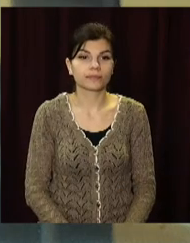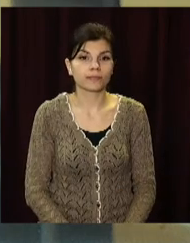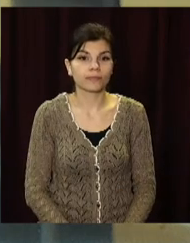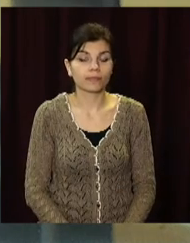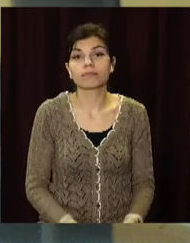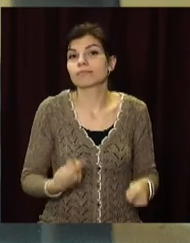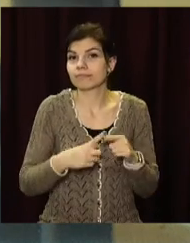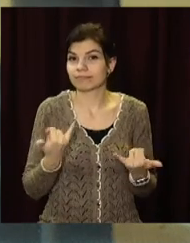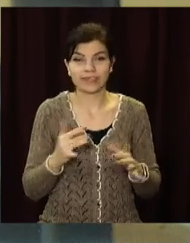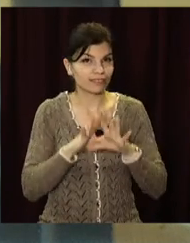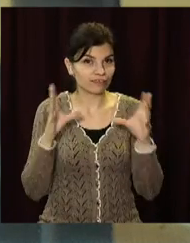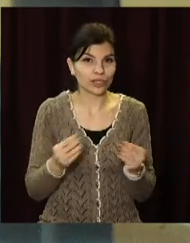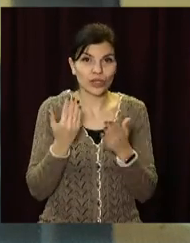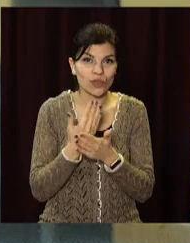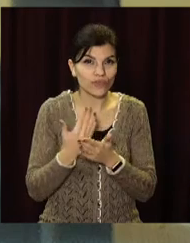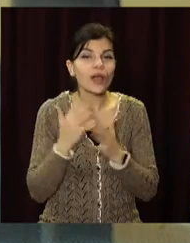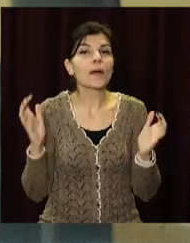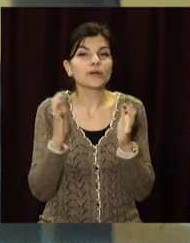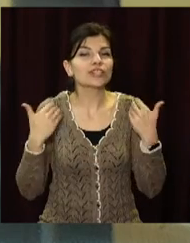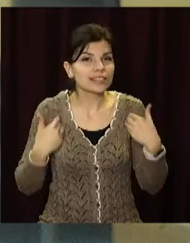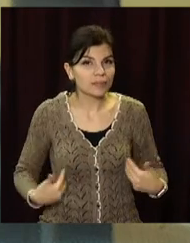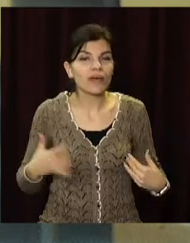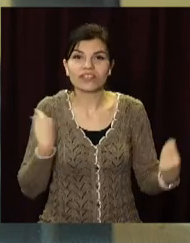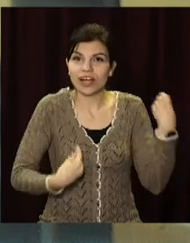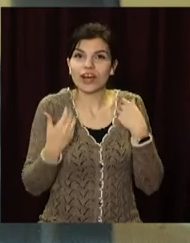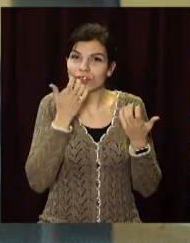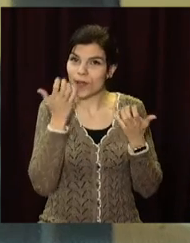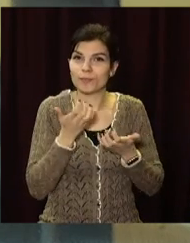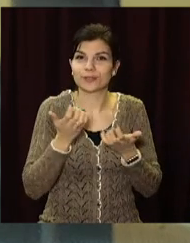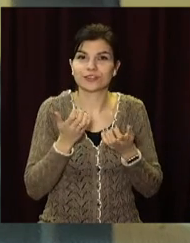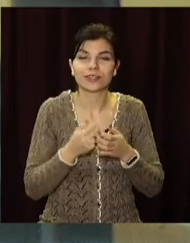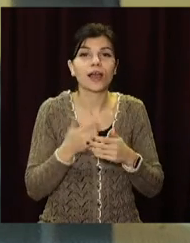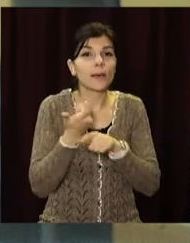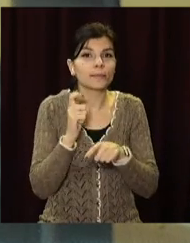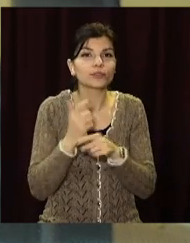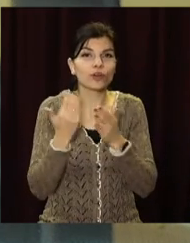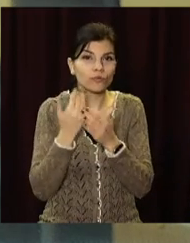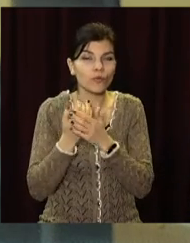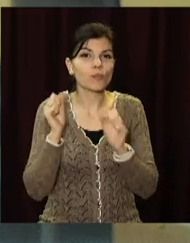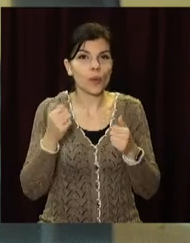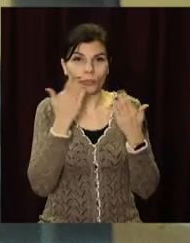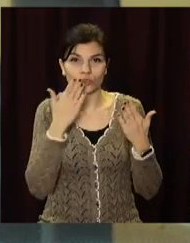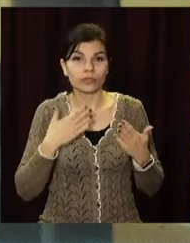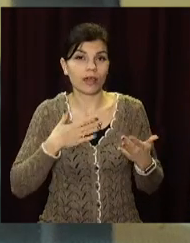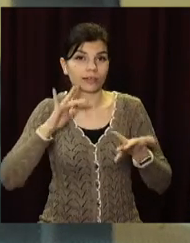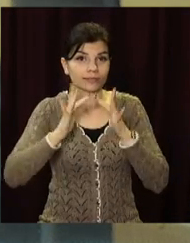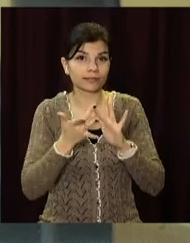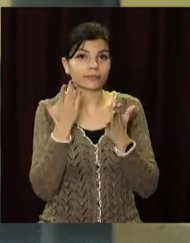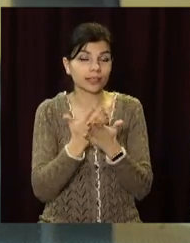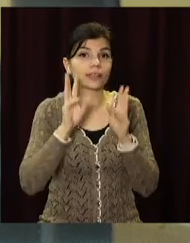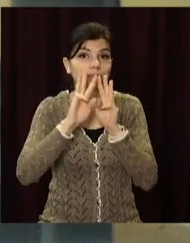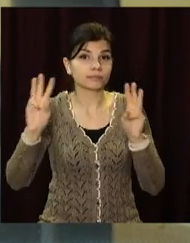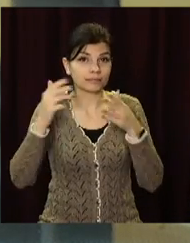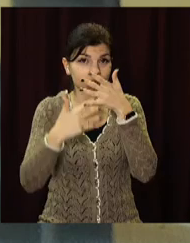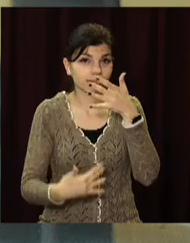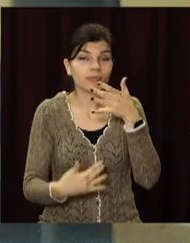Наразі це всі новини на цю годину. Бережіть себе та вдягайтеся тепліше. Більше новин ви зможете прочитати на нашому сайті opentv